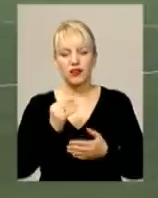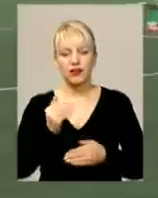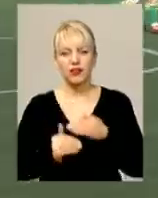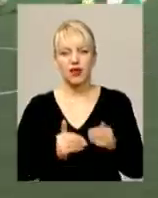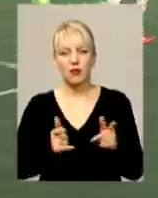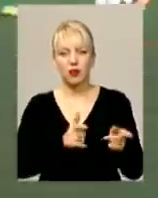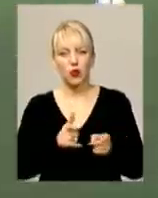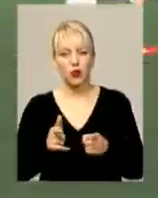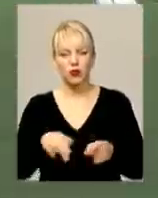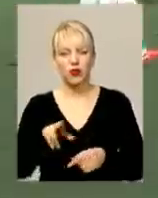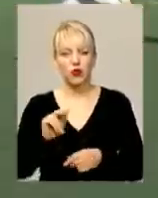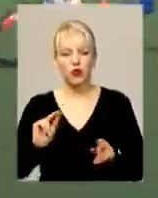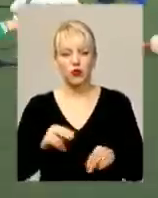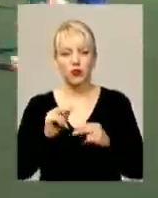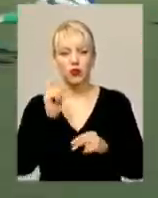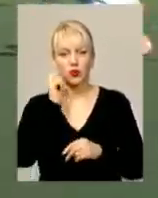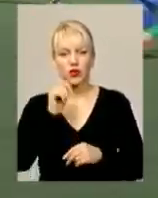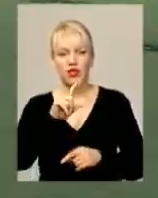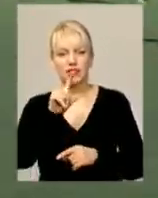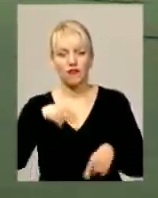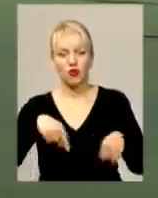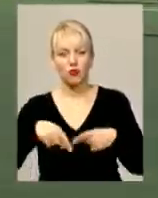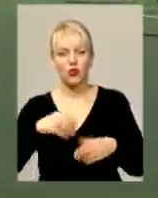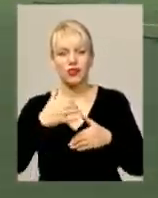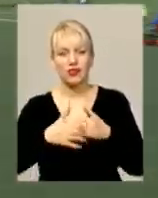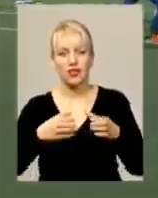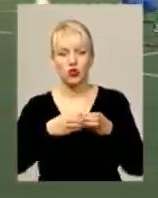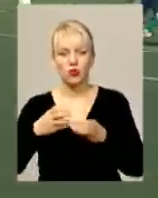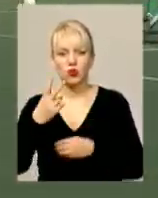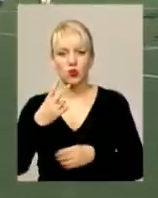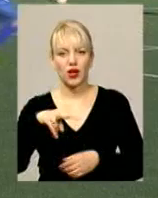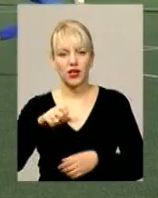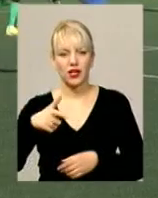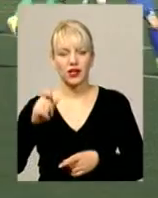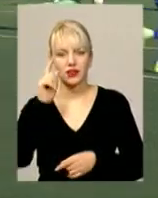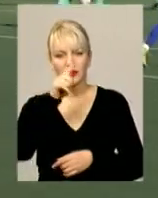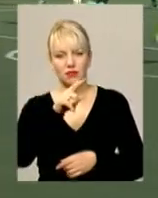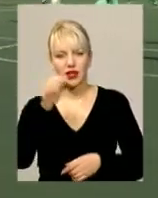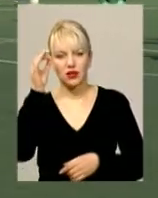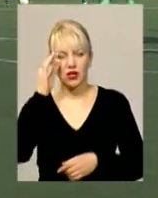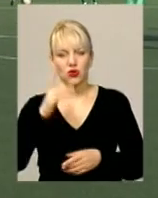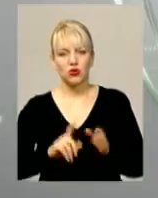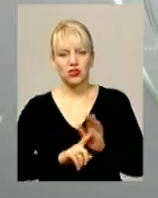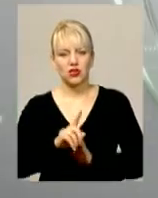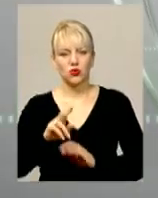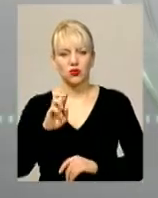підготовки до чемпіонату України з футболу серед команд другої ліги. Там, нагадаю, вони стартують у березні.